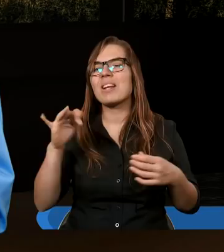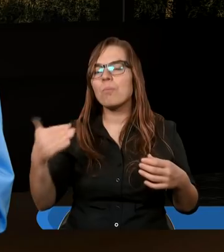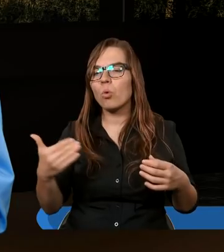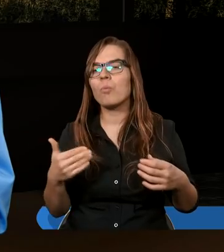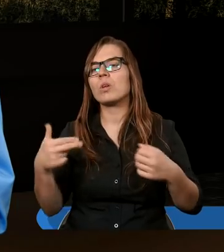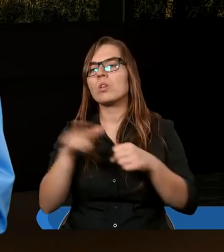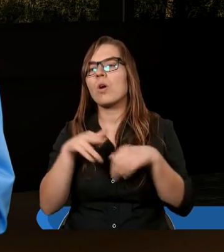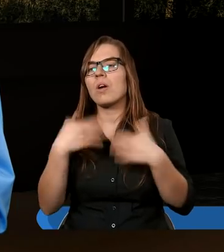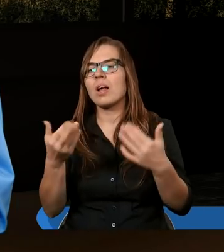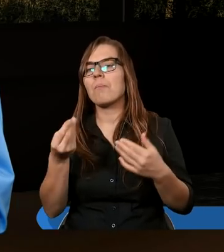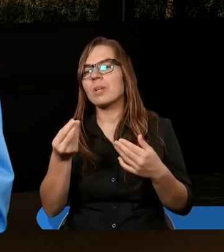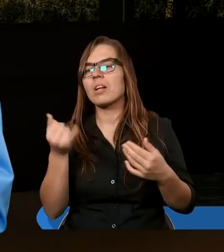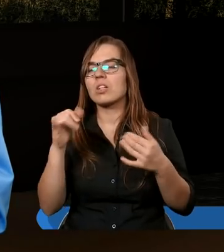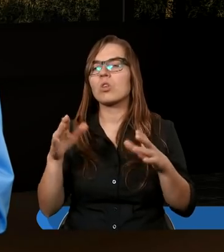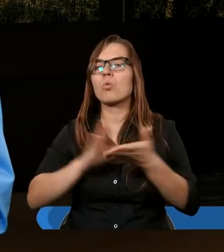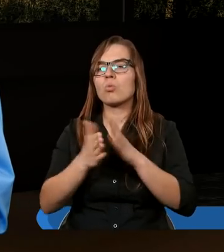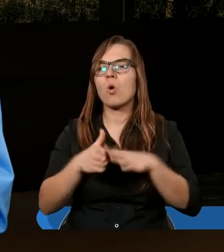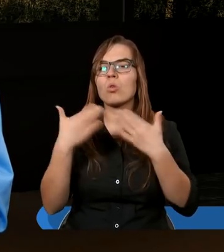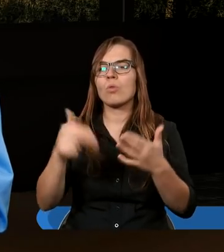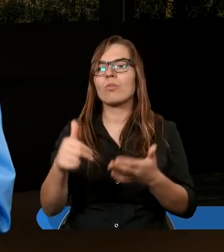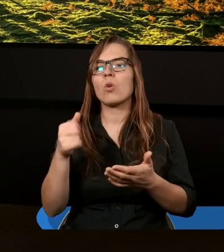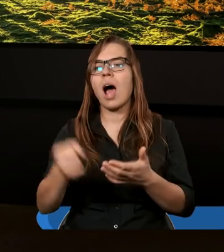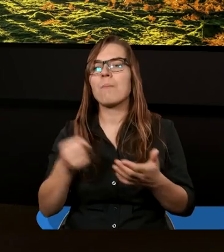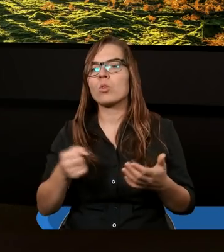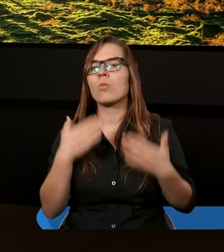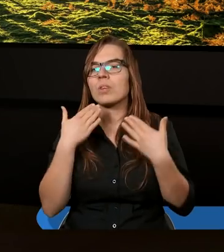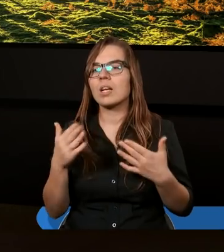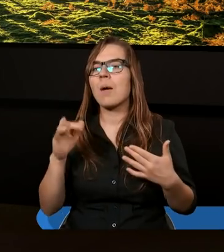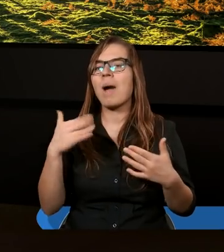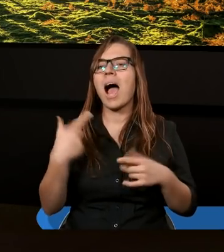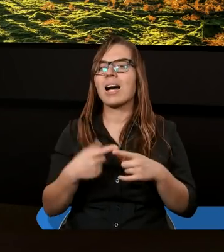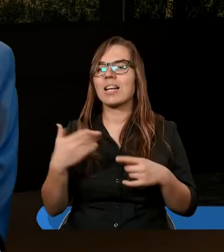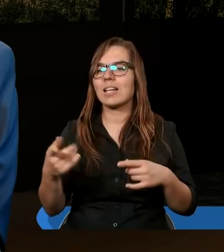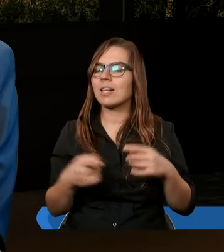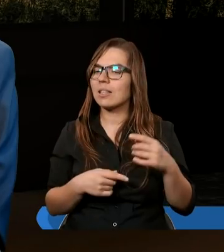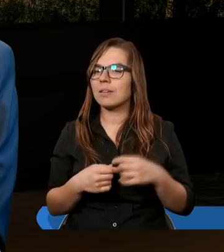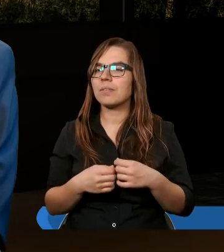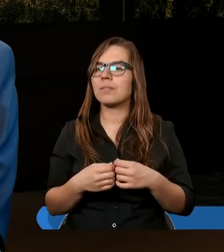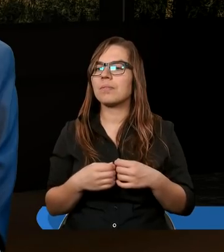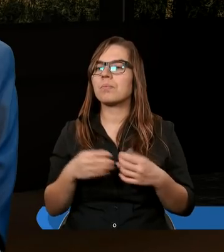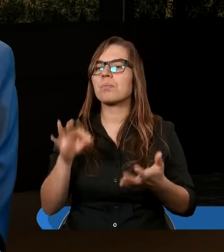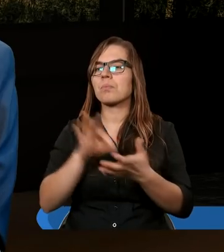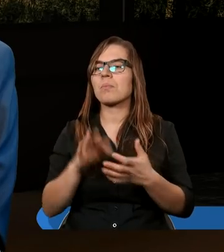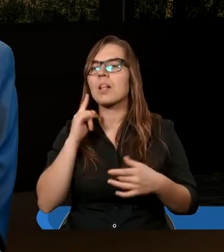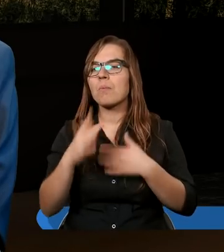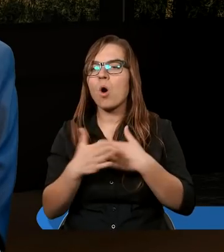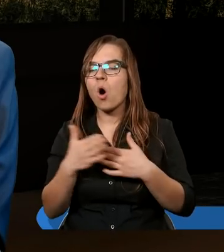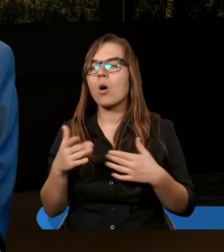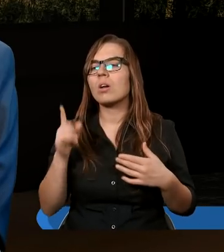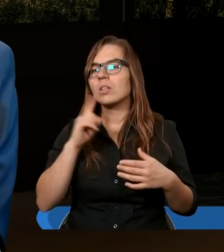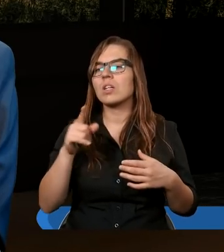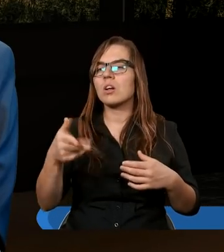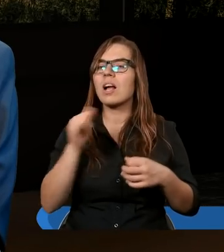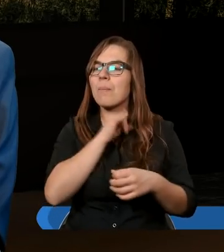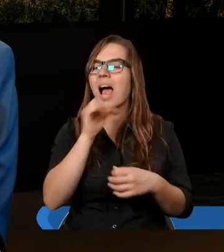rolę, którą posiadał, przyniósł pieniądze i złożył u stóp apostołów. Dziękuję. I Max. A pewien mąż imieniem